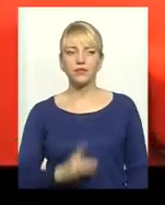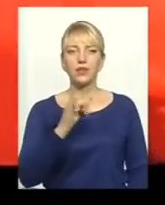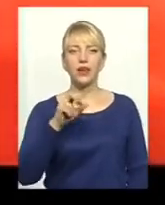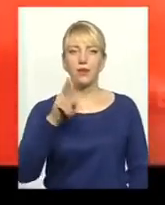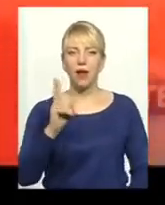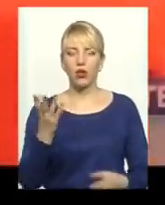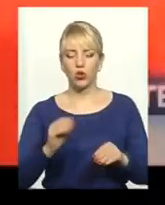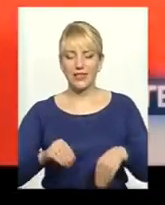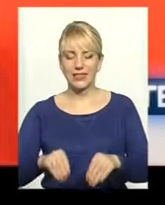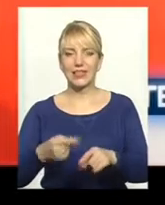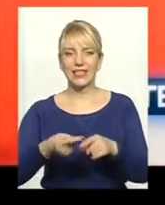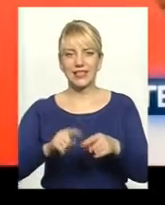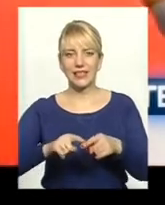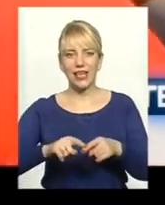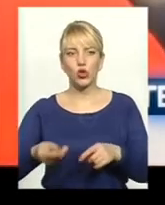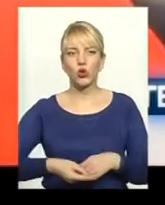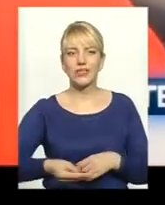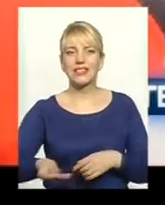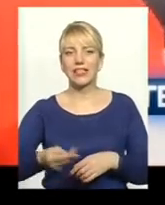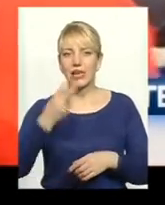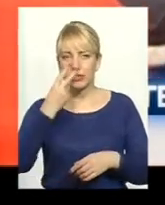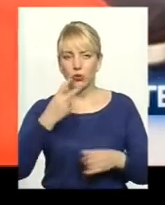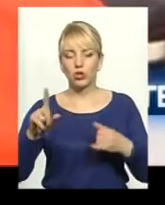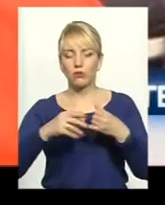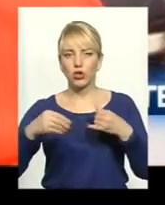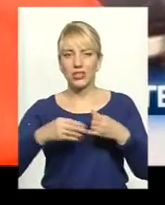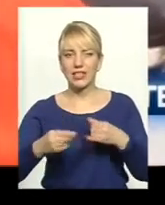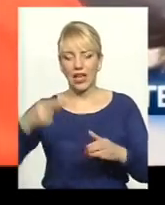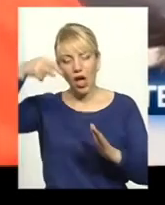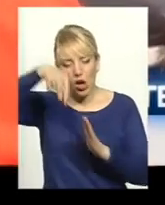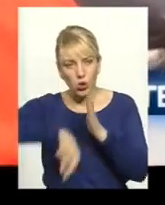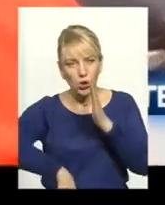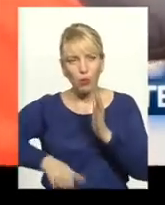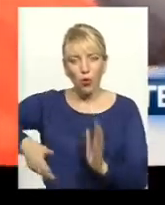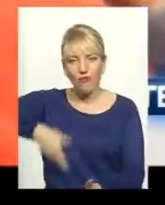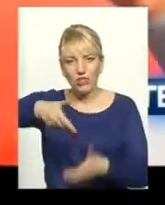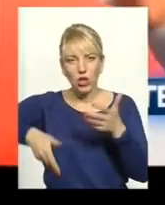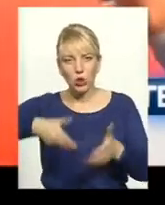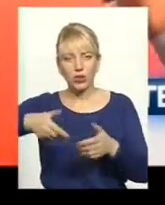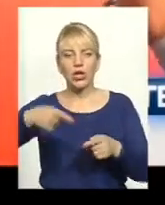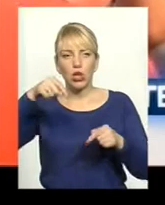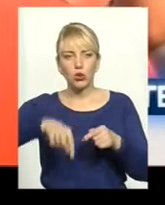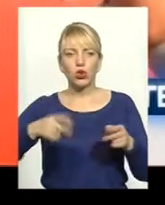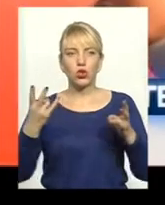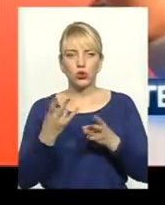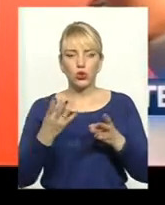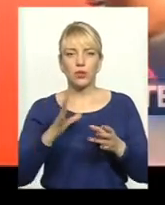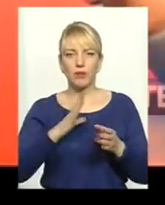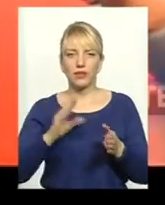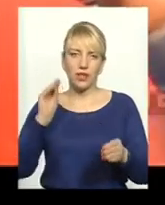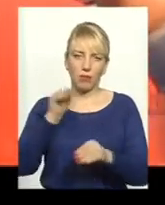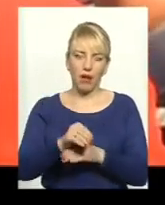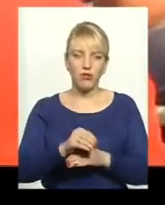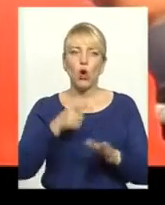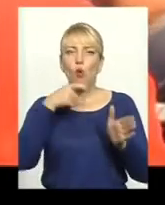яка засіяна цією сіалкою. земля губоко зріхлена, тут мається ще удобрення.